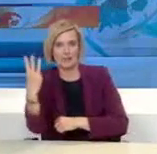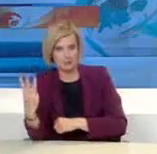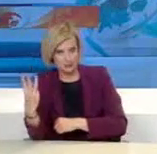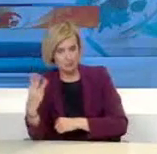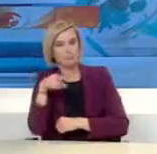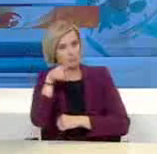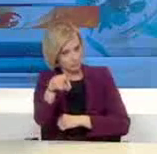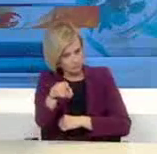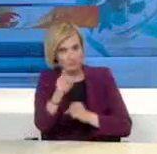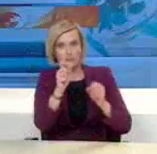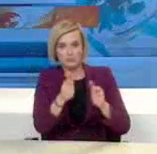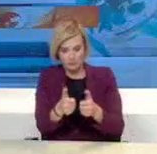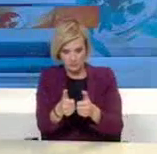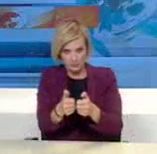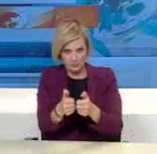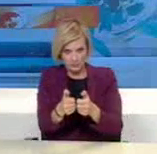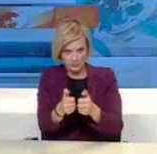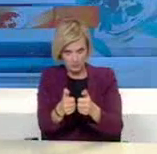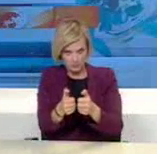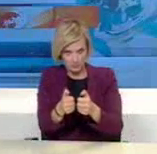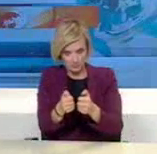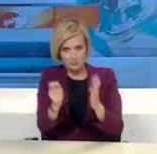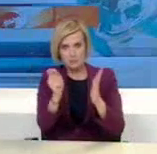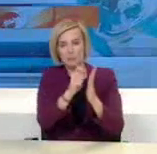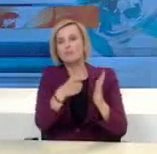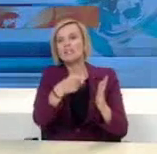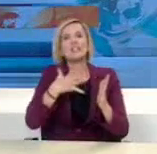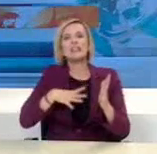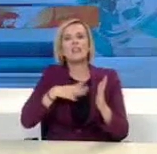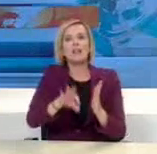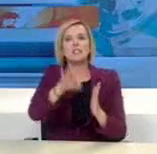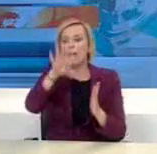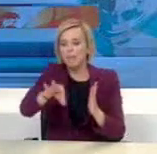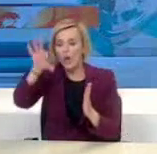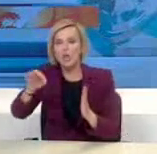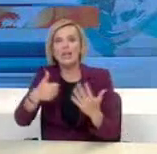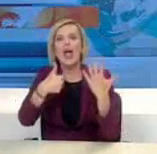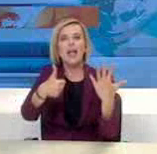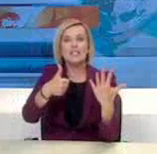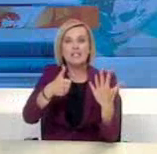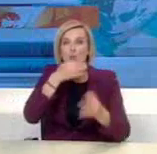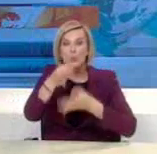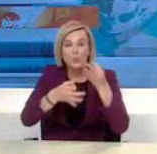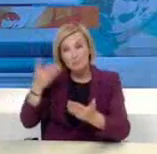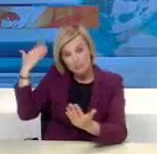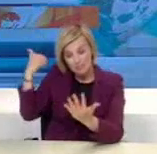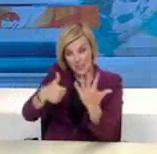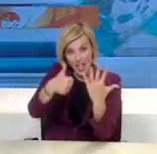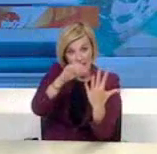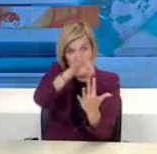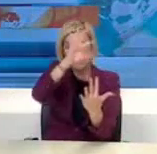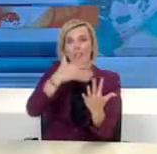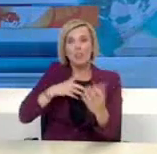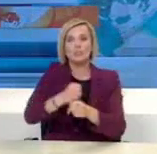όπου γράφει κανείς έναν από τους έξι αριθμούς, ένα έως έξι, κενό, και μετά το ονοματεπώνυμό του